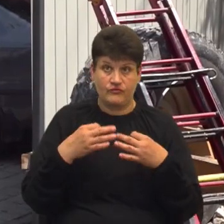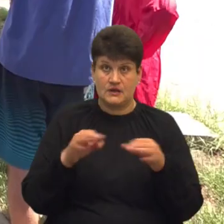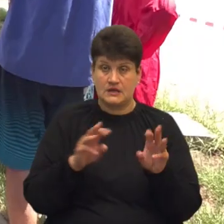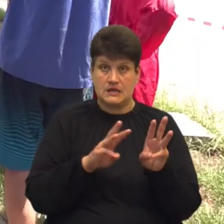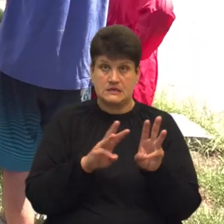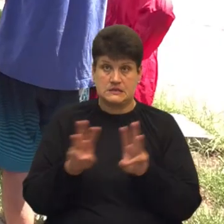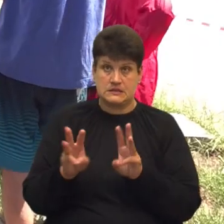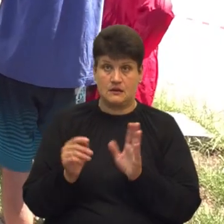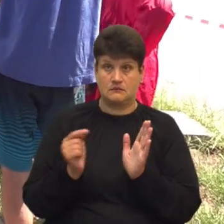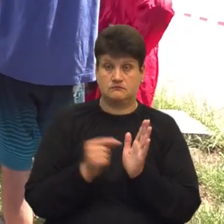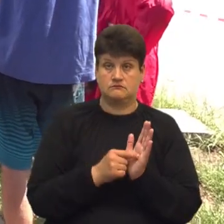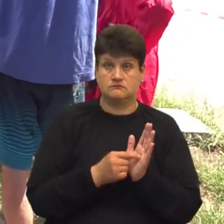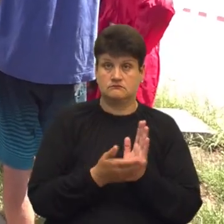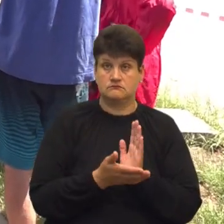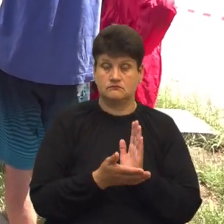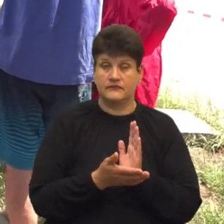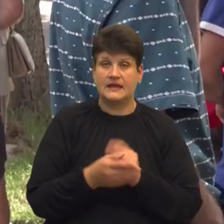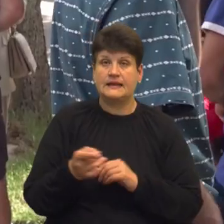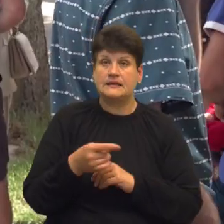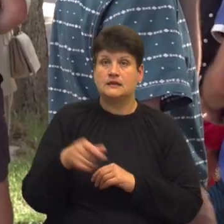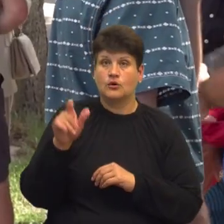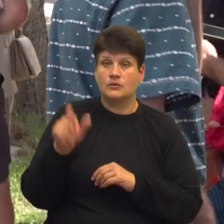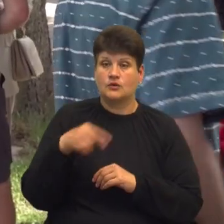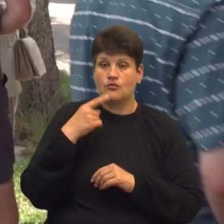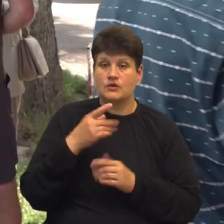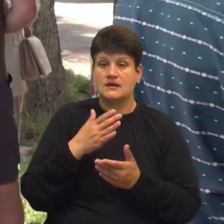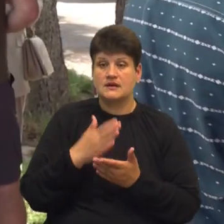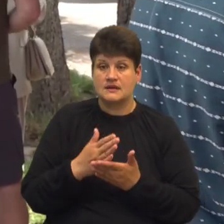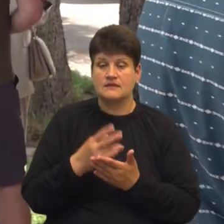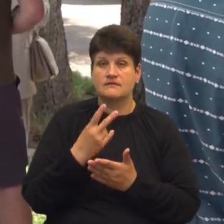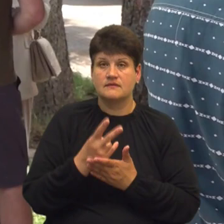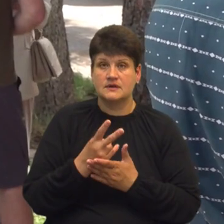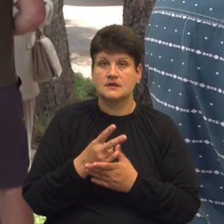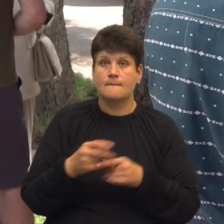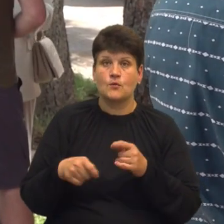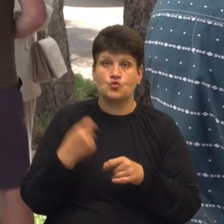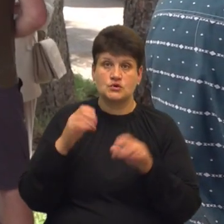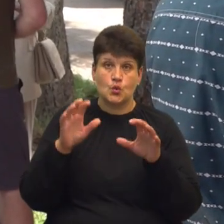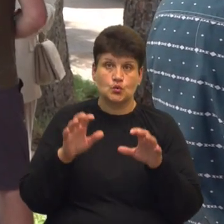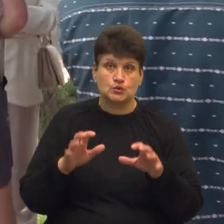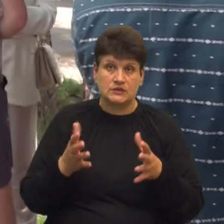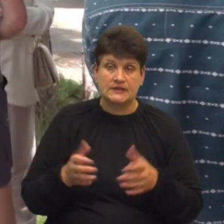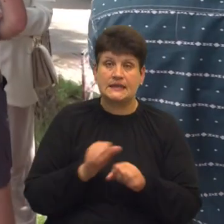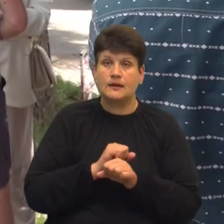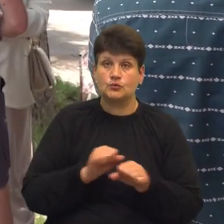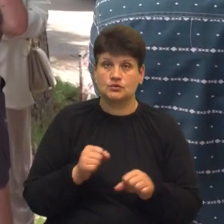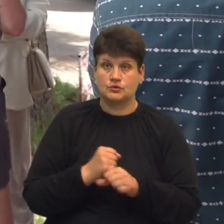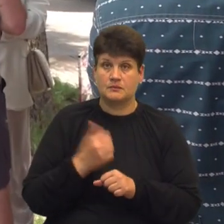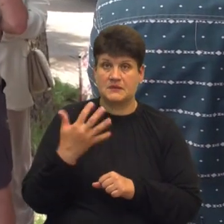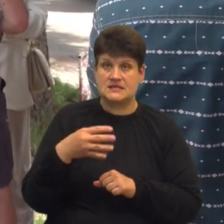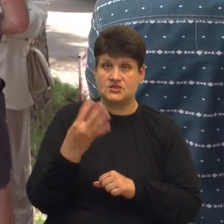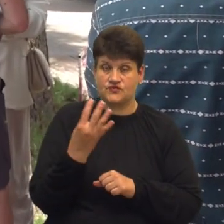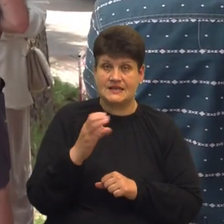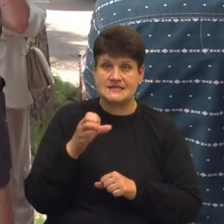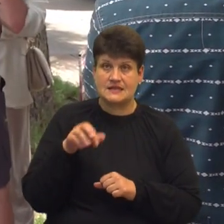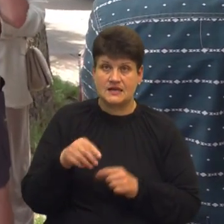заходити. Тернополянка Дарія Веретюк каже. Є очевидне конституційне порушення, так чинити не можна. 54 стаття